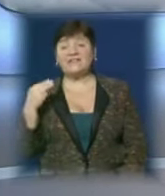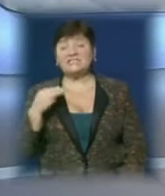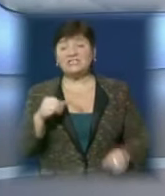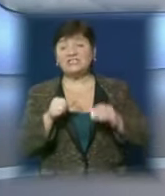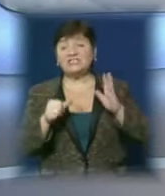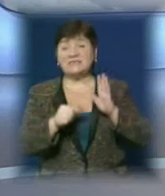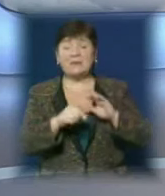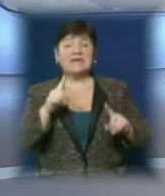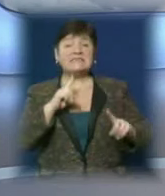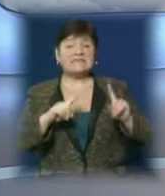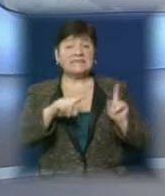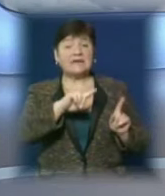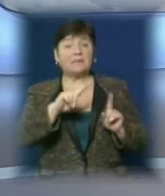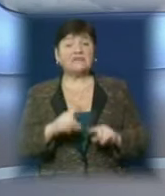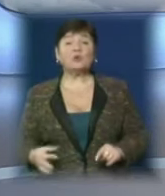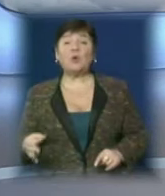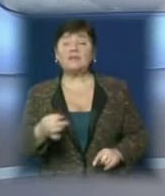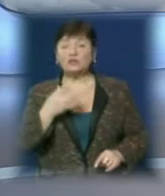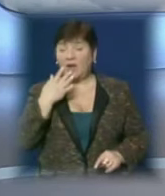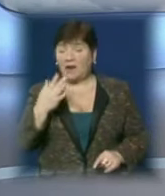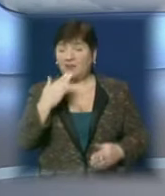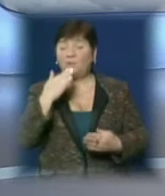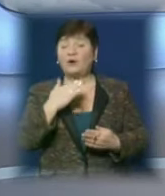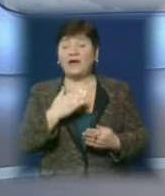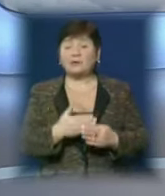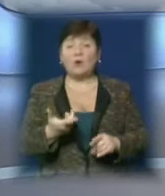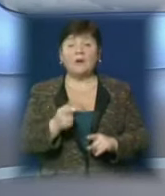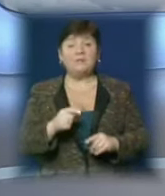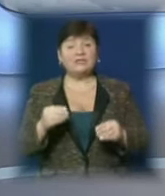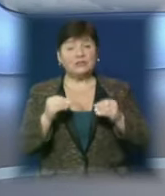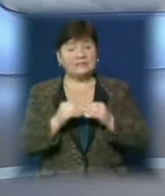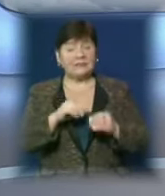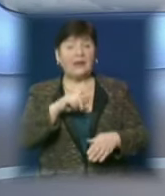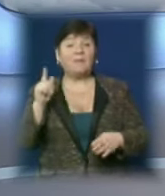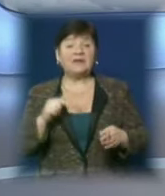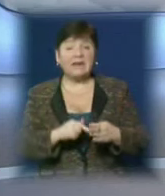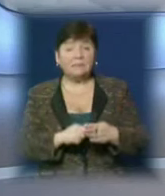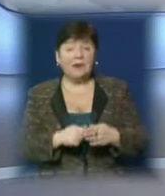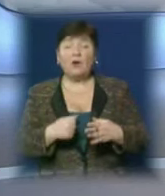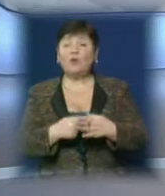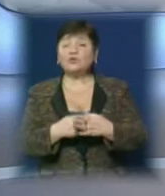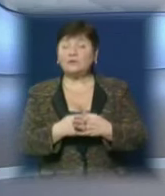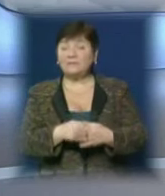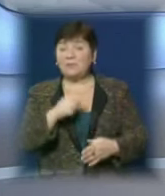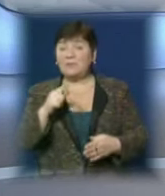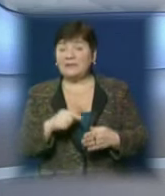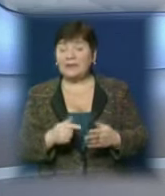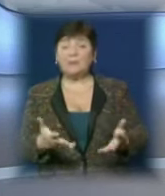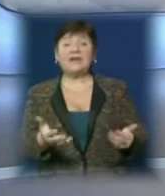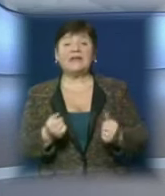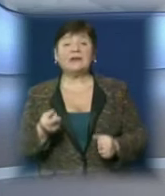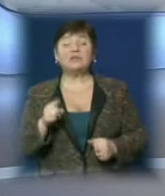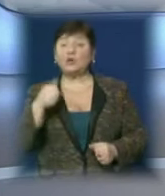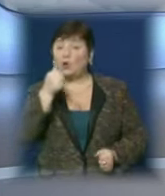році сесія Закарпатської обласної ради. У порядку денному більше 10 питань. Основним завданням сесії стало прийняття